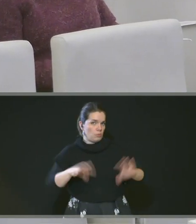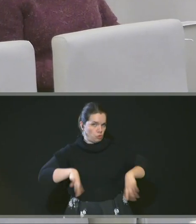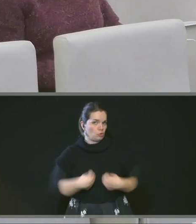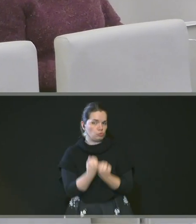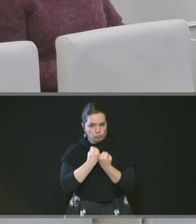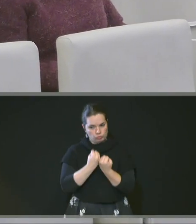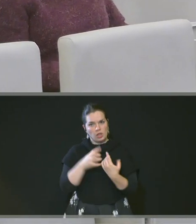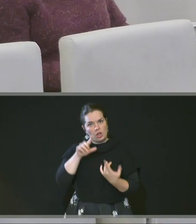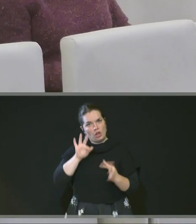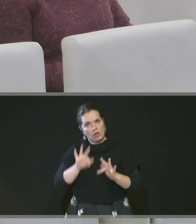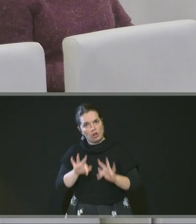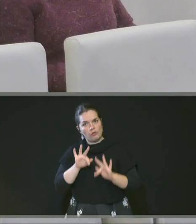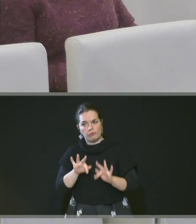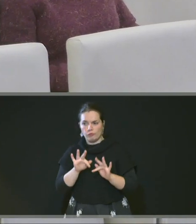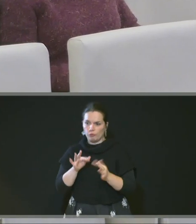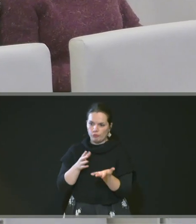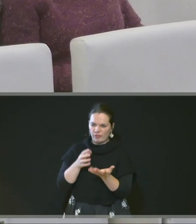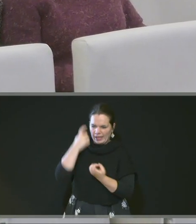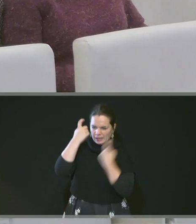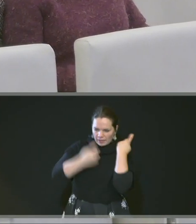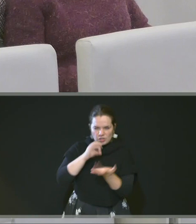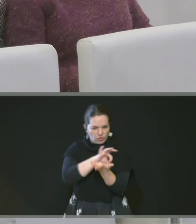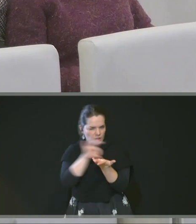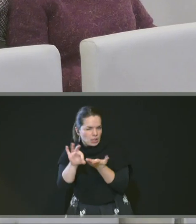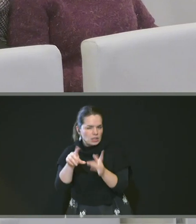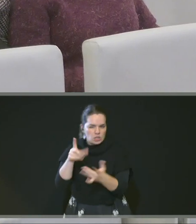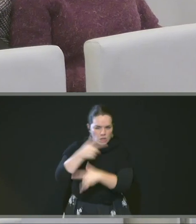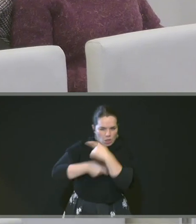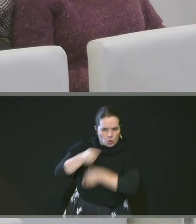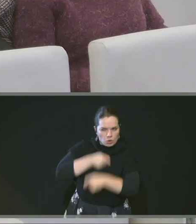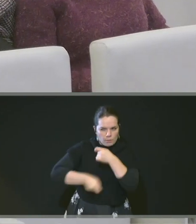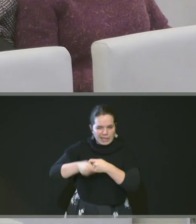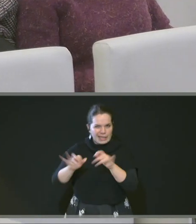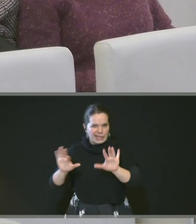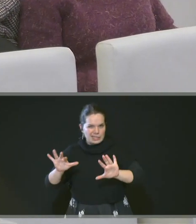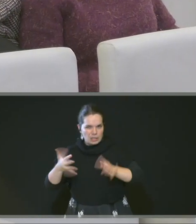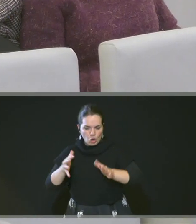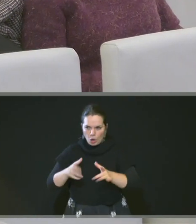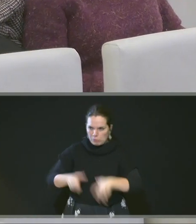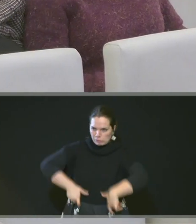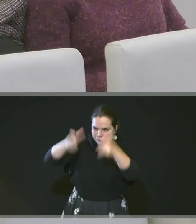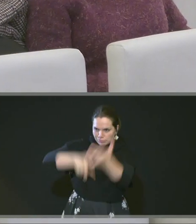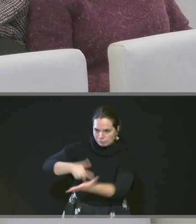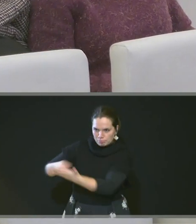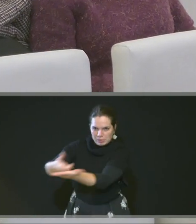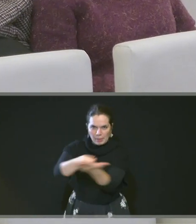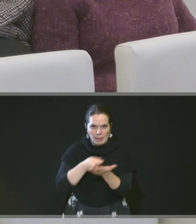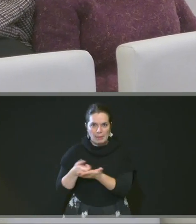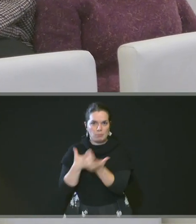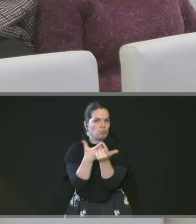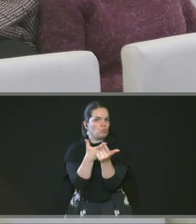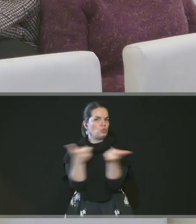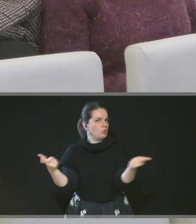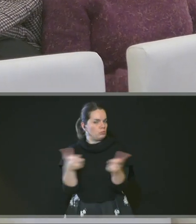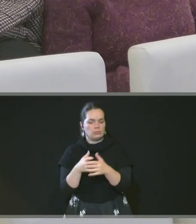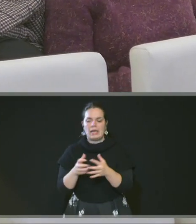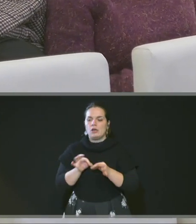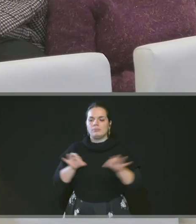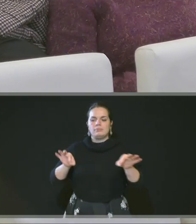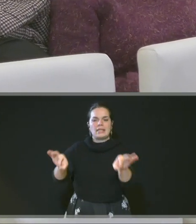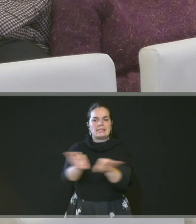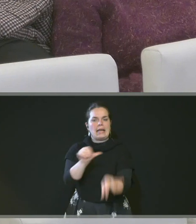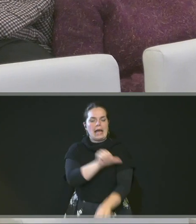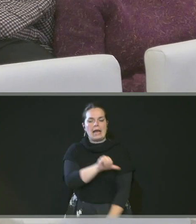économique et de constitution de réserve foncière alors on vous demande d'acquérir les parcelles AI